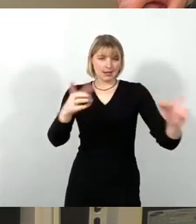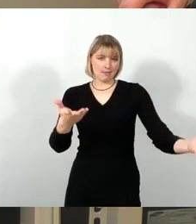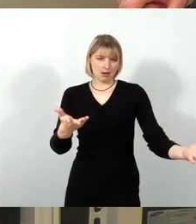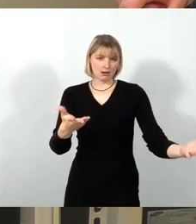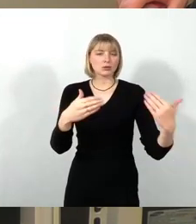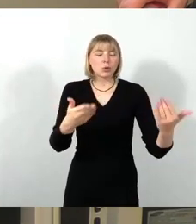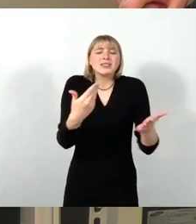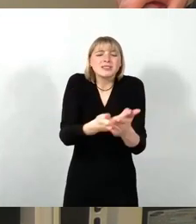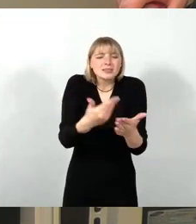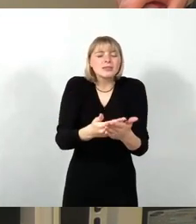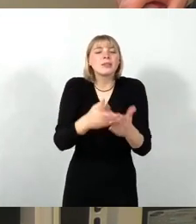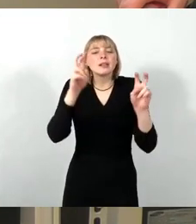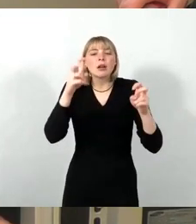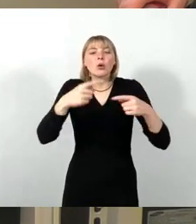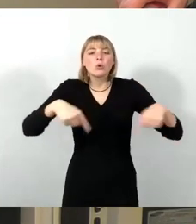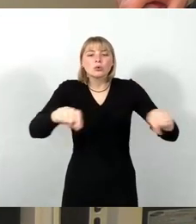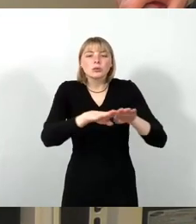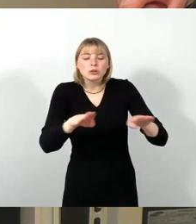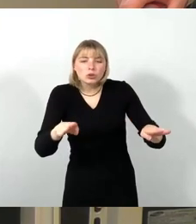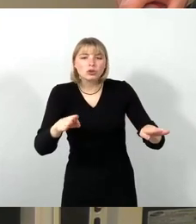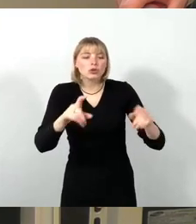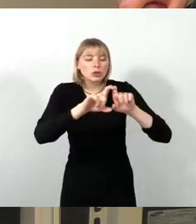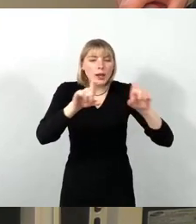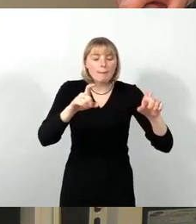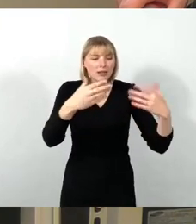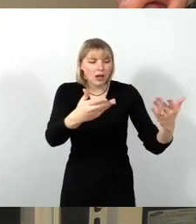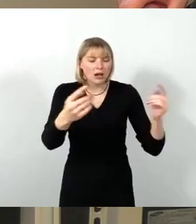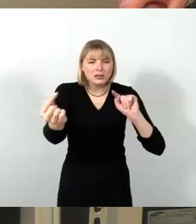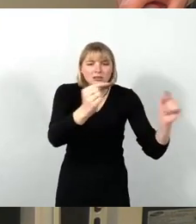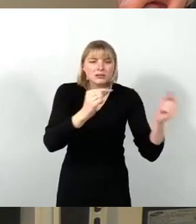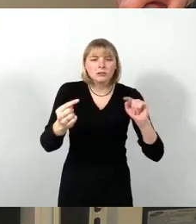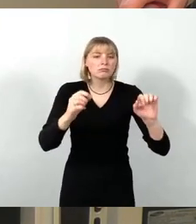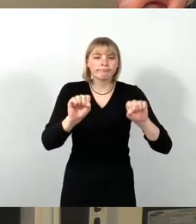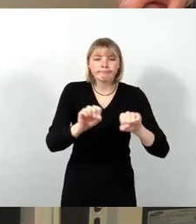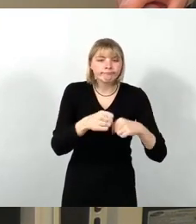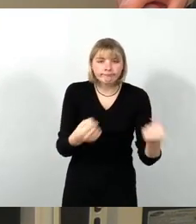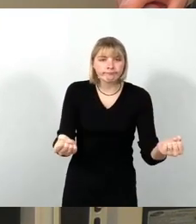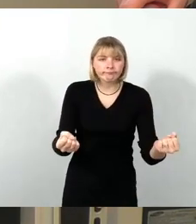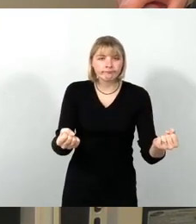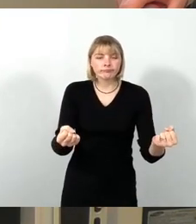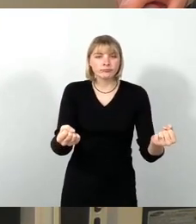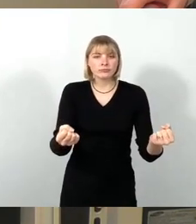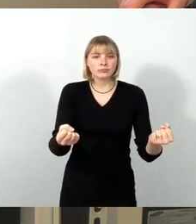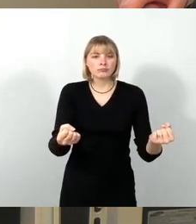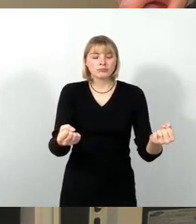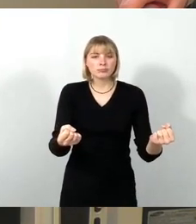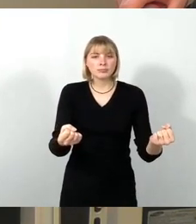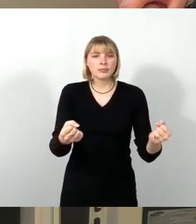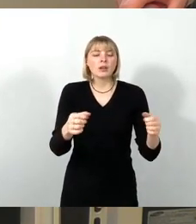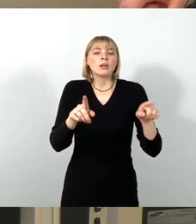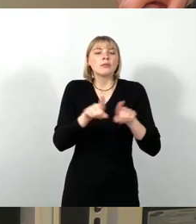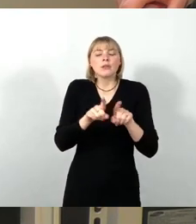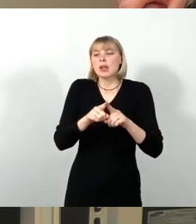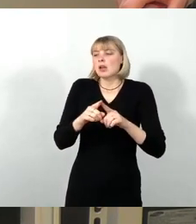runden Tischklima und was dort passiert ist oder wie dort agiert wurde, aber gerade nicht mit einem förmlichen Klimabeirat